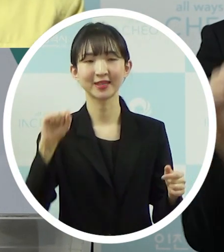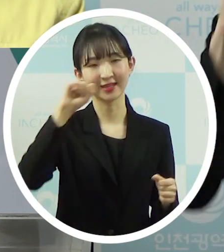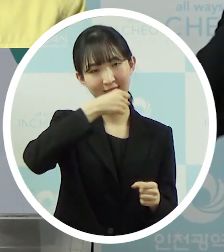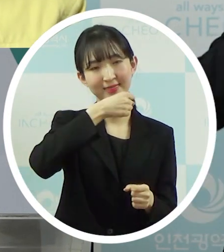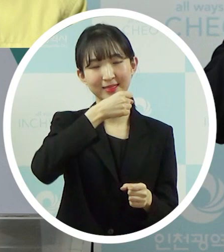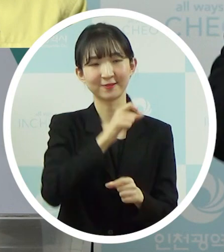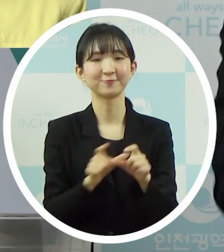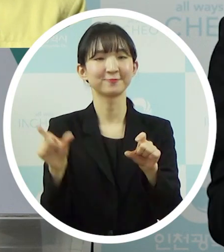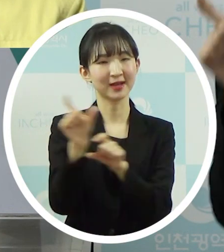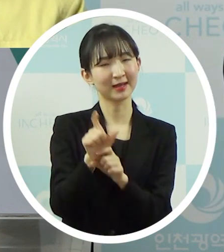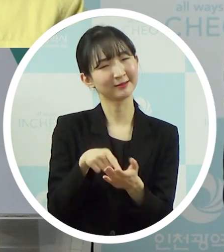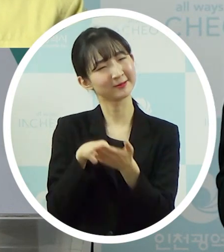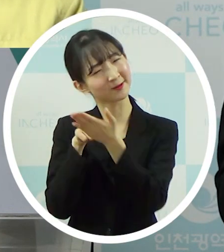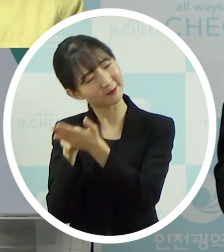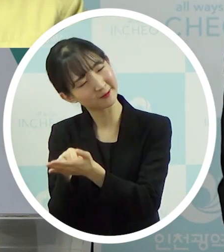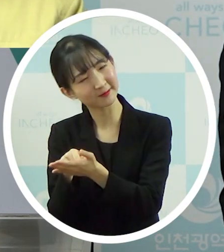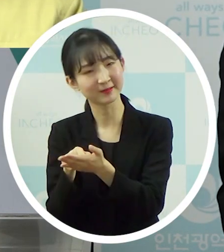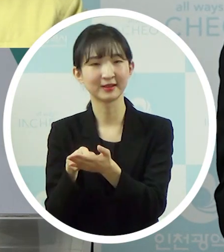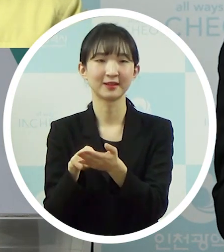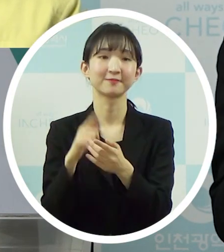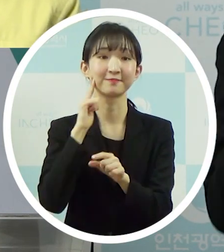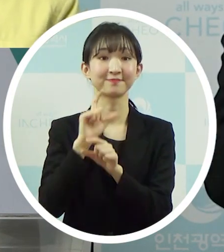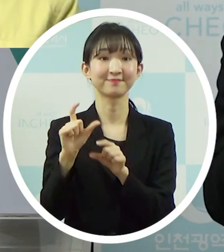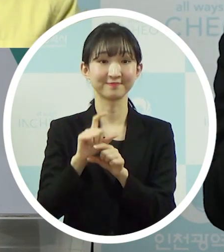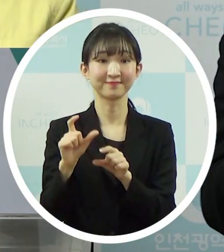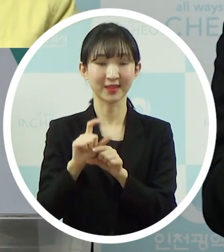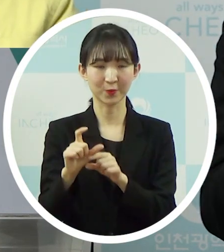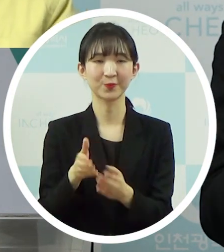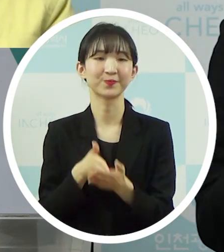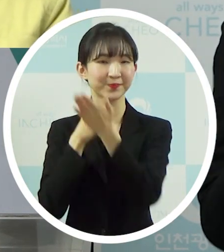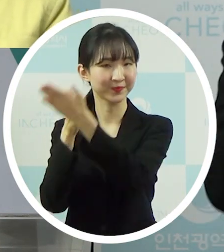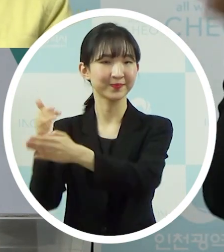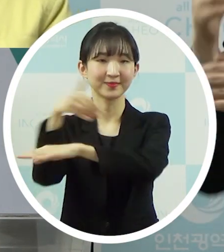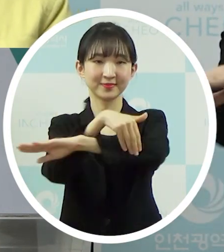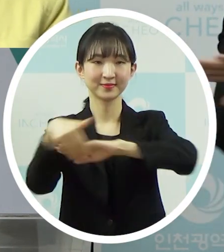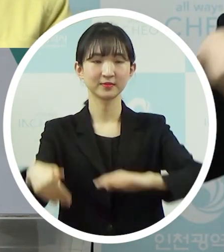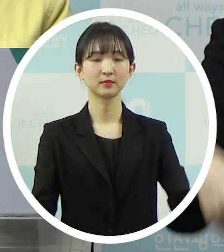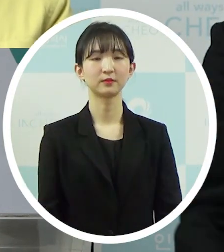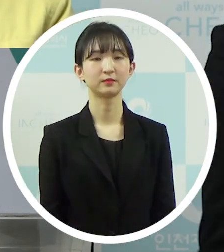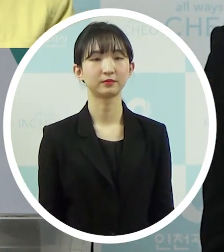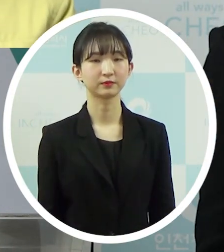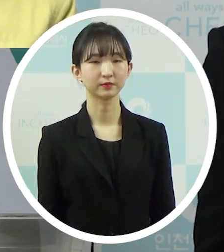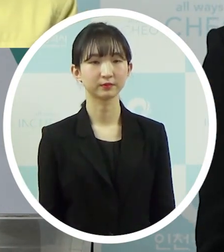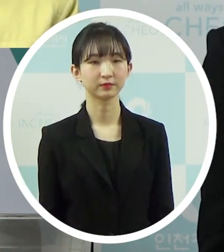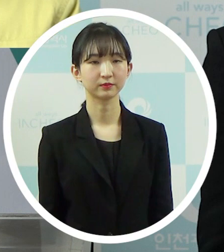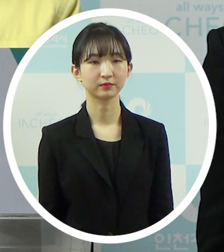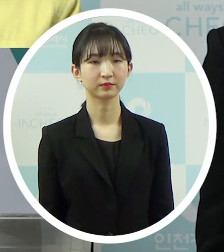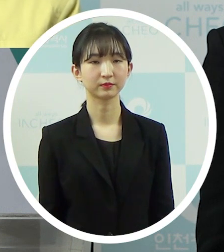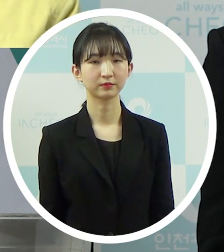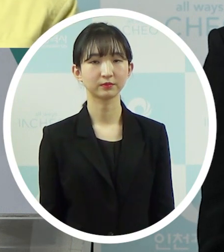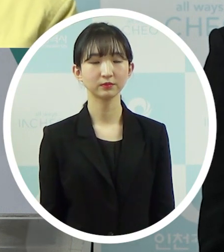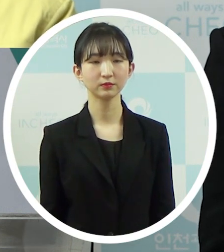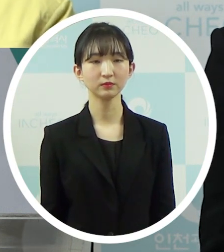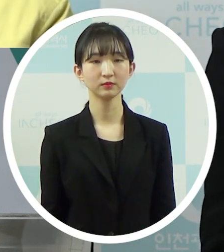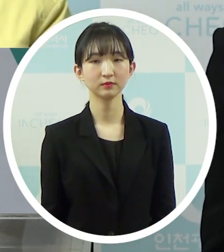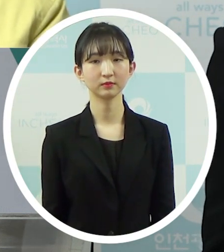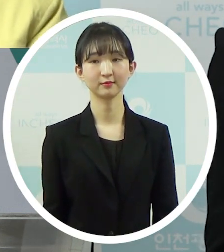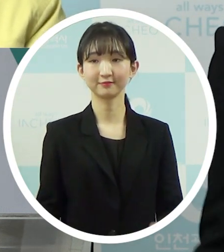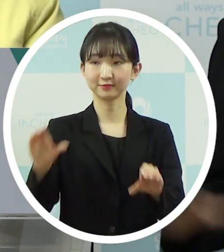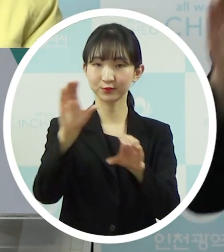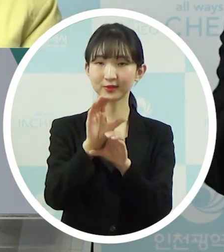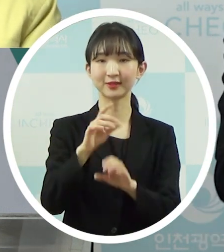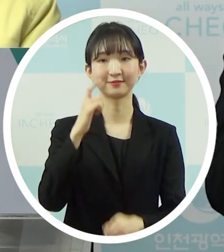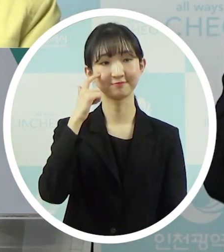대상에서 정부가 포함할지는 모르겠습니다만 그런 것들을 요청을 하려고 지금 생각하고 있습니다. 네 또